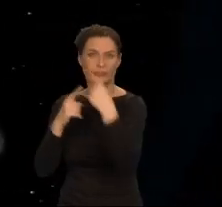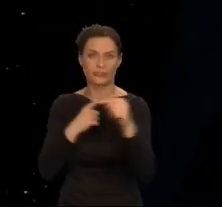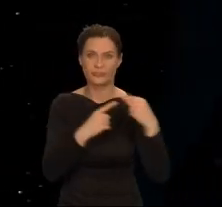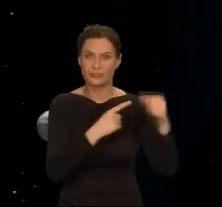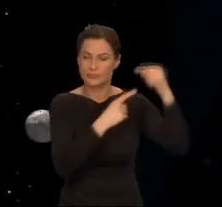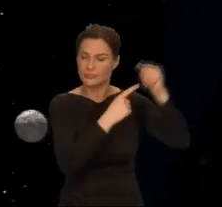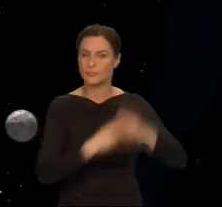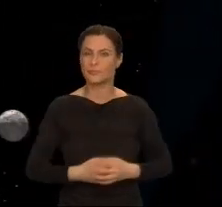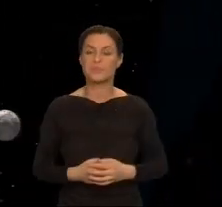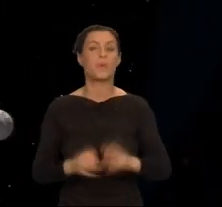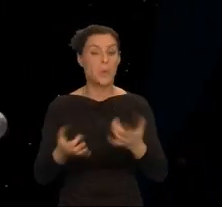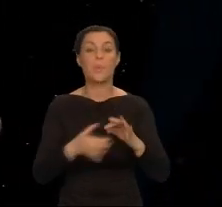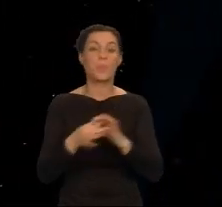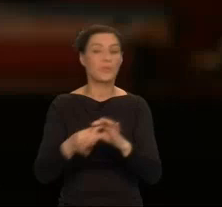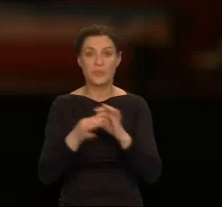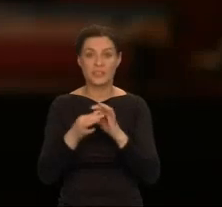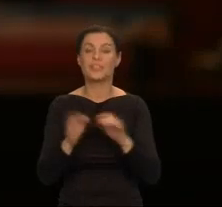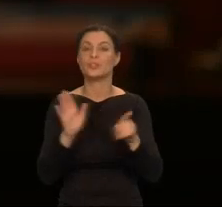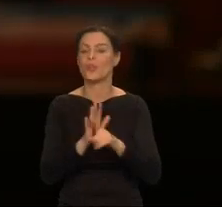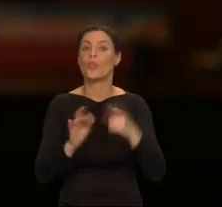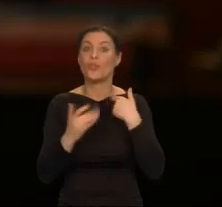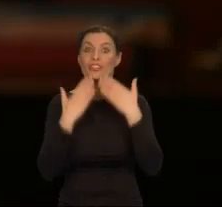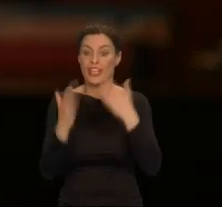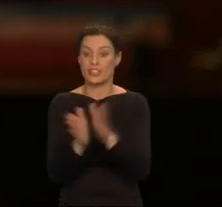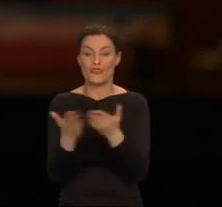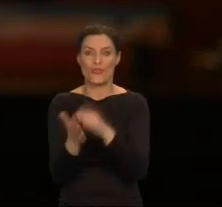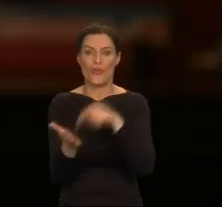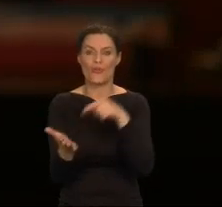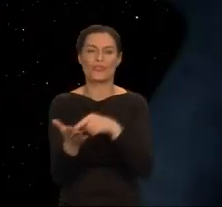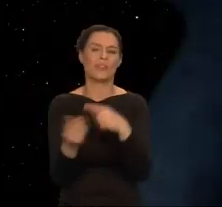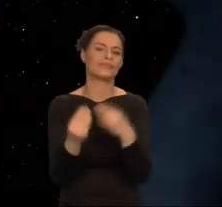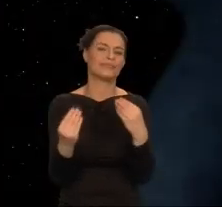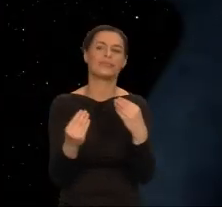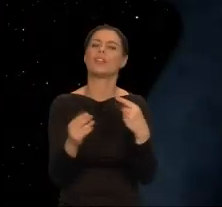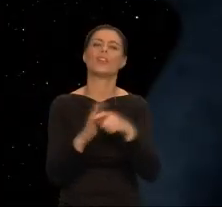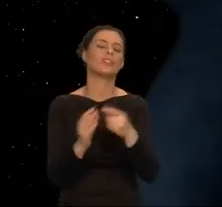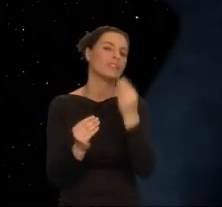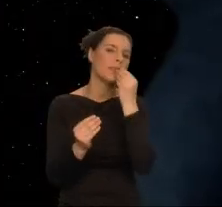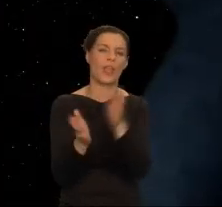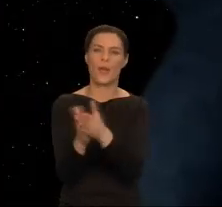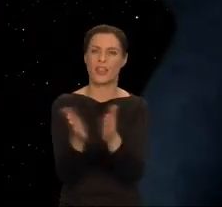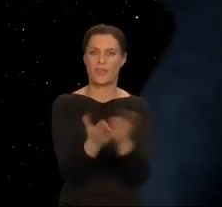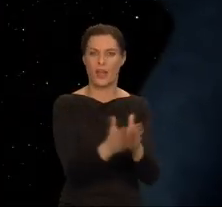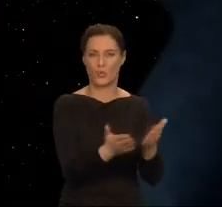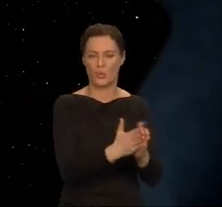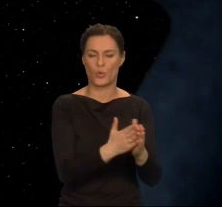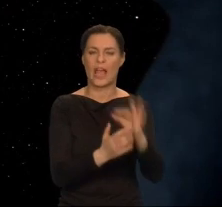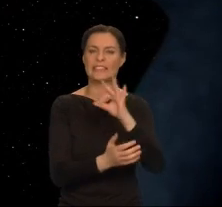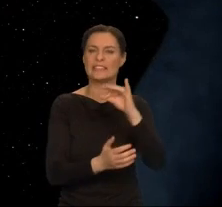Pangalaktyczny Związek Światów jest wspaniałym wkładem Ersuli do literatury science fiction. Ekumena